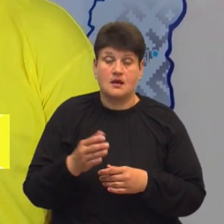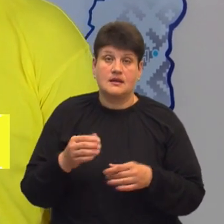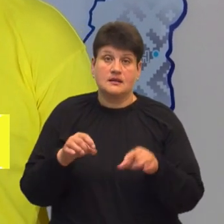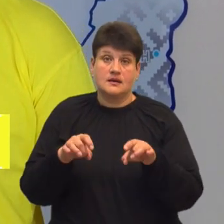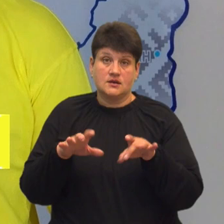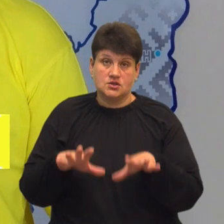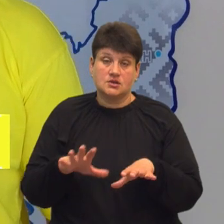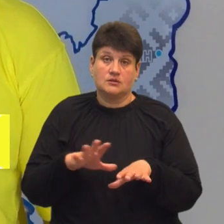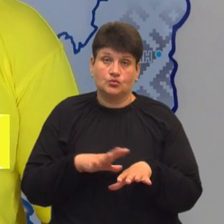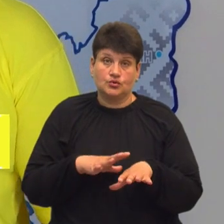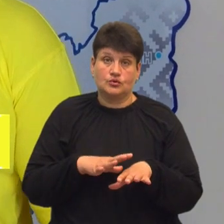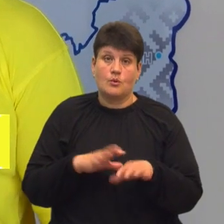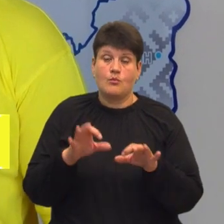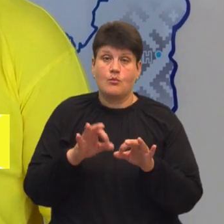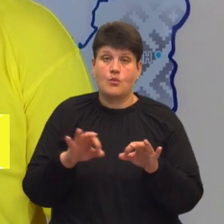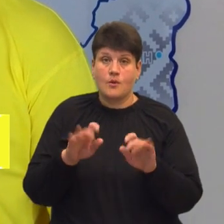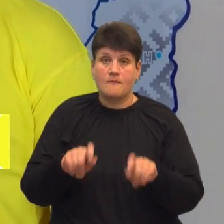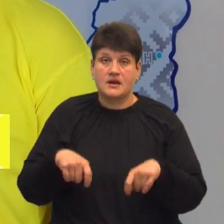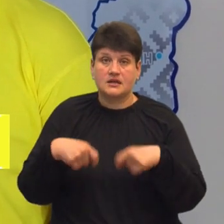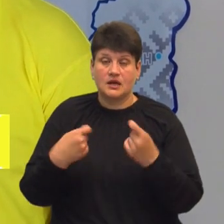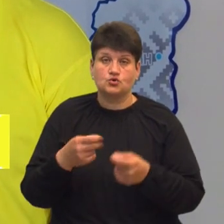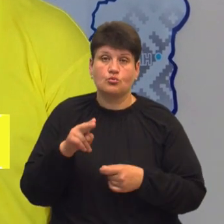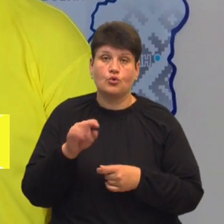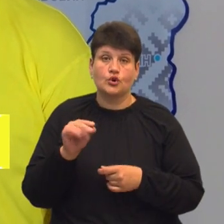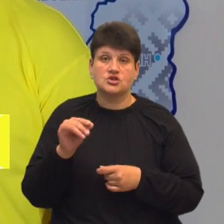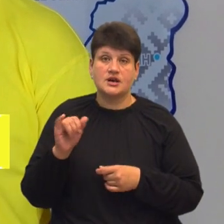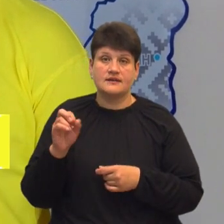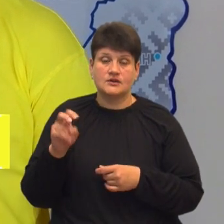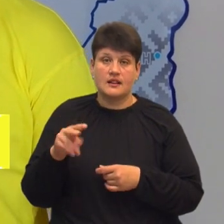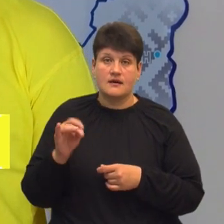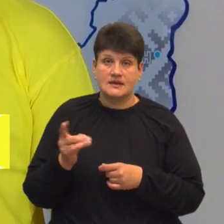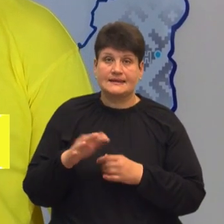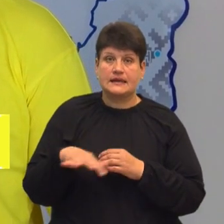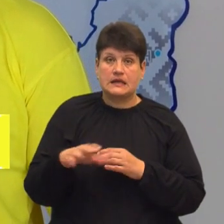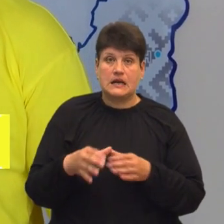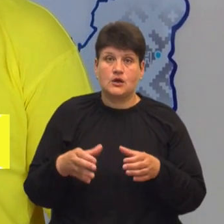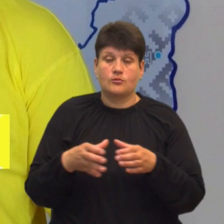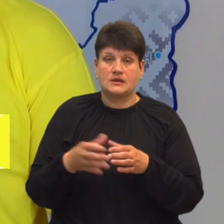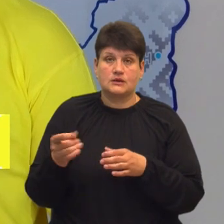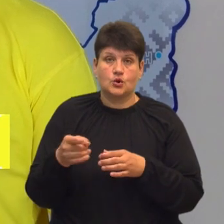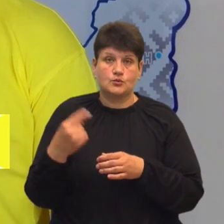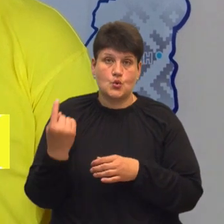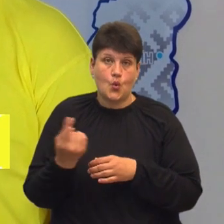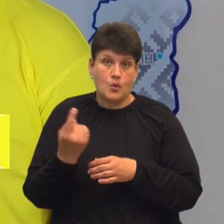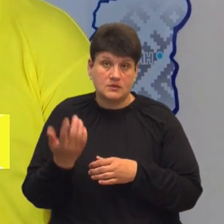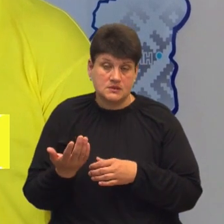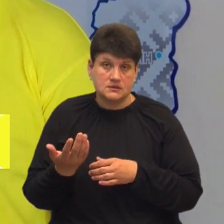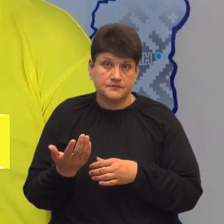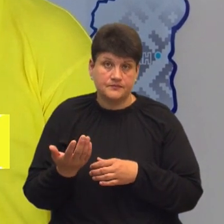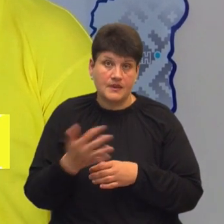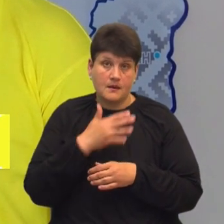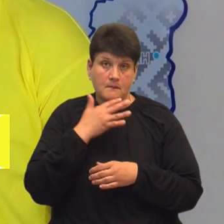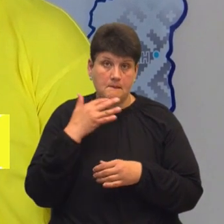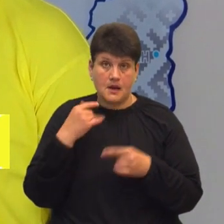виносилася про передачу Печаєвської лаври територіальній громаді Тернопільської області, тобто багато